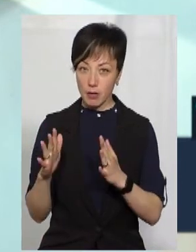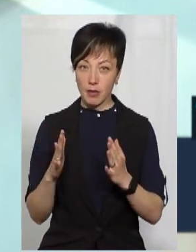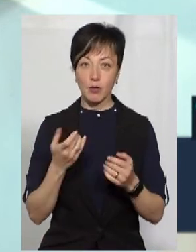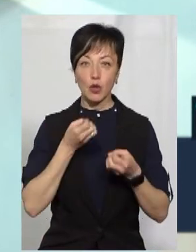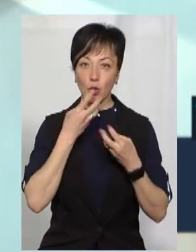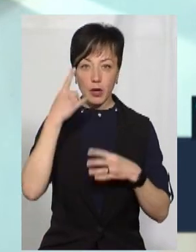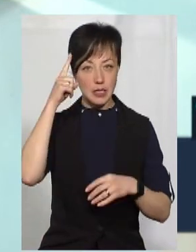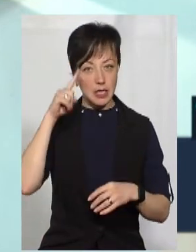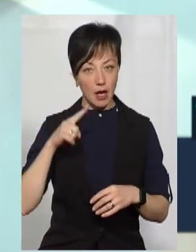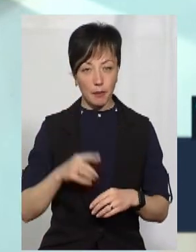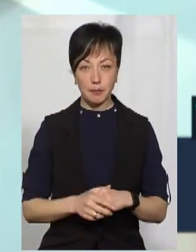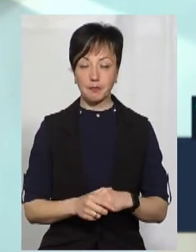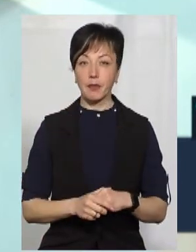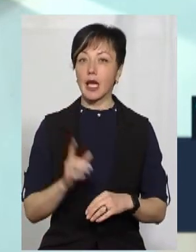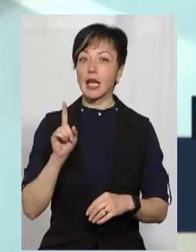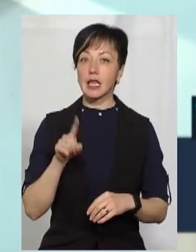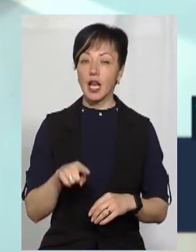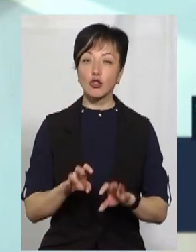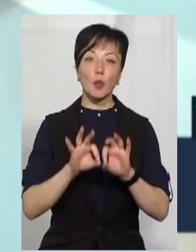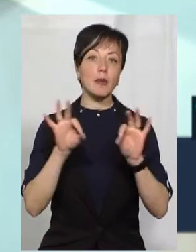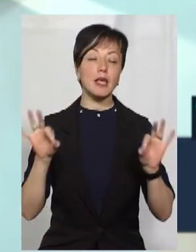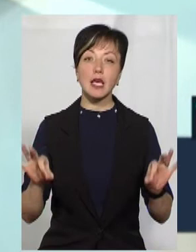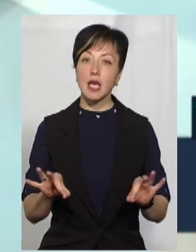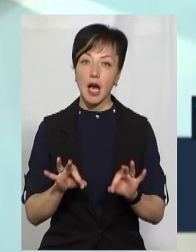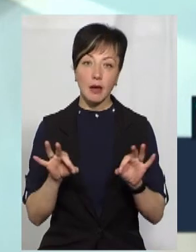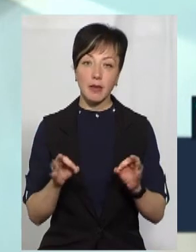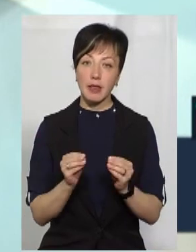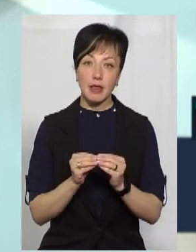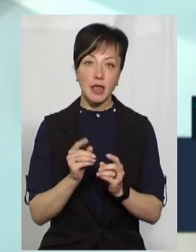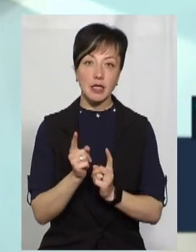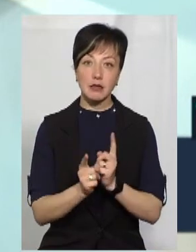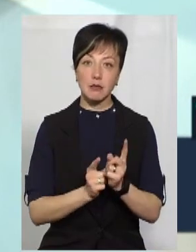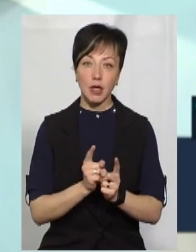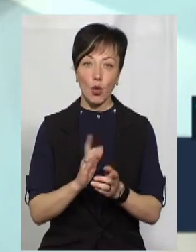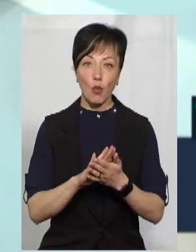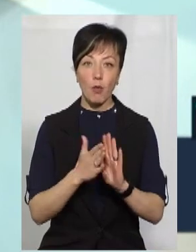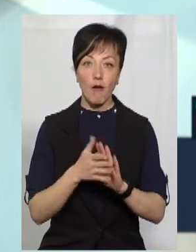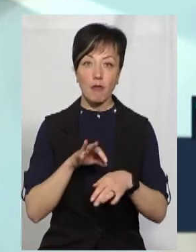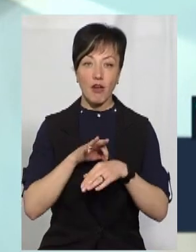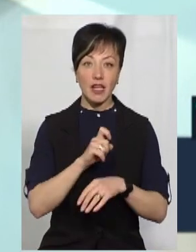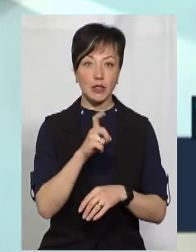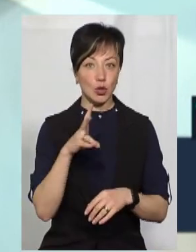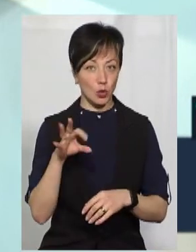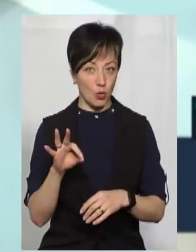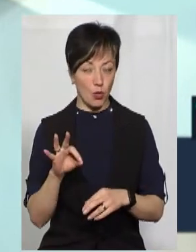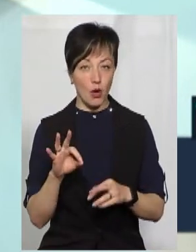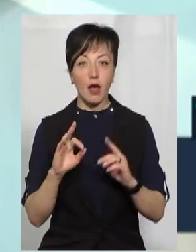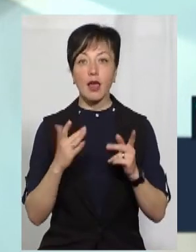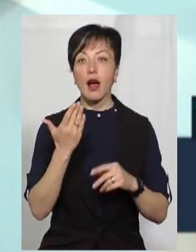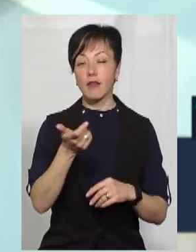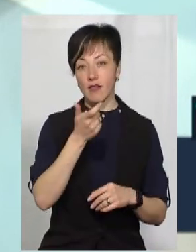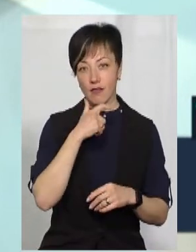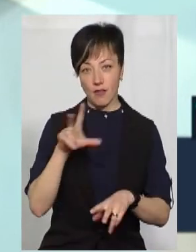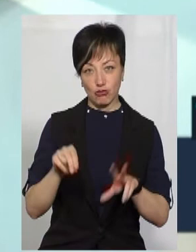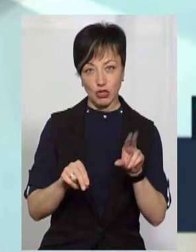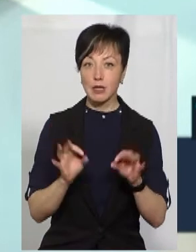добре знаємо. А те, що ніяким чином не змінюється умови проведення ЗНО, як пан Фасоля